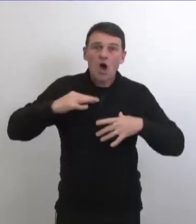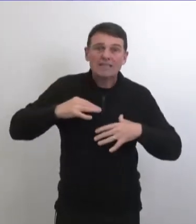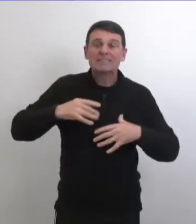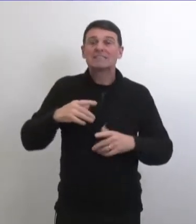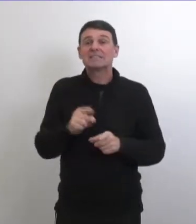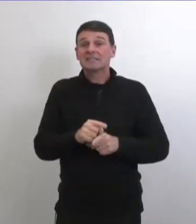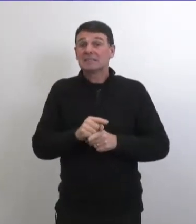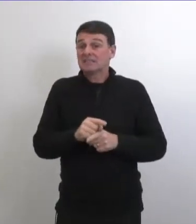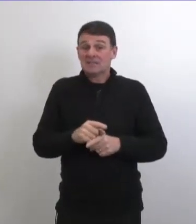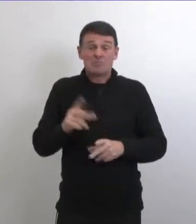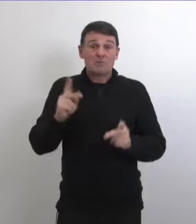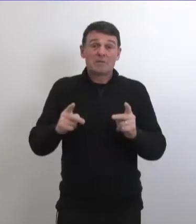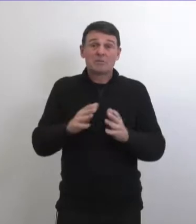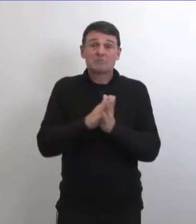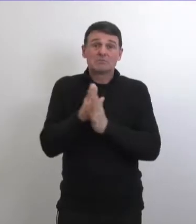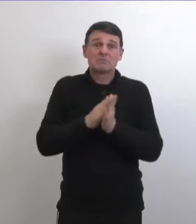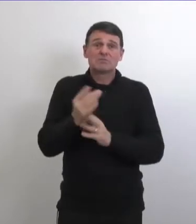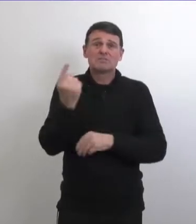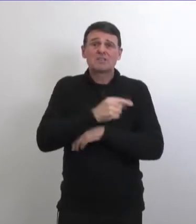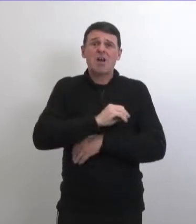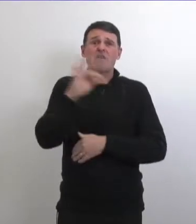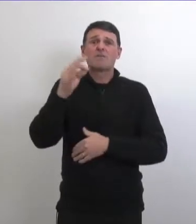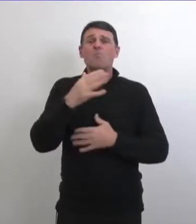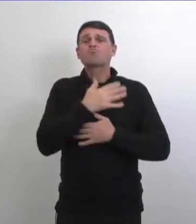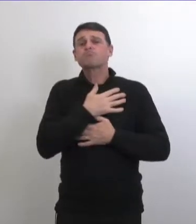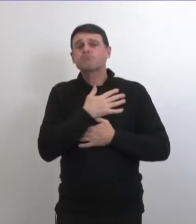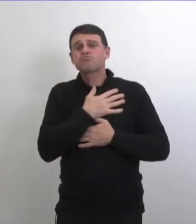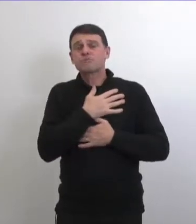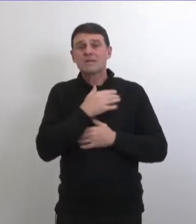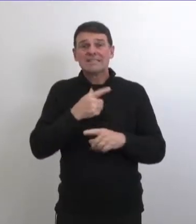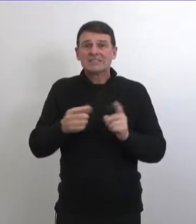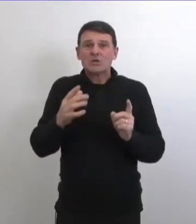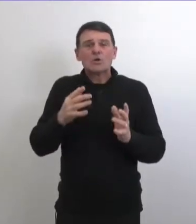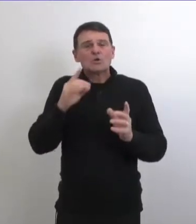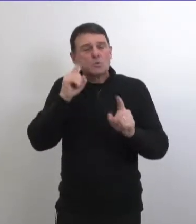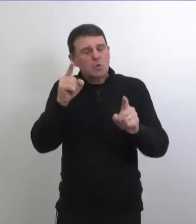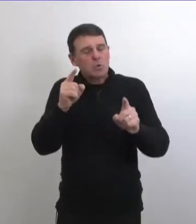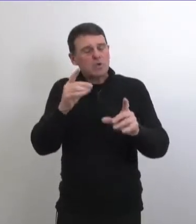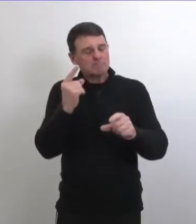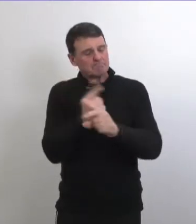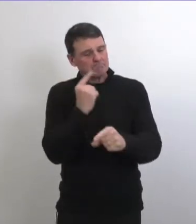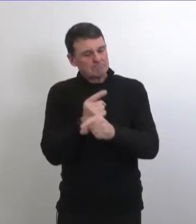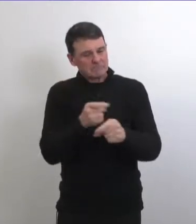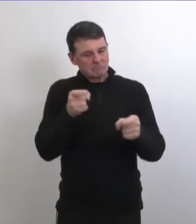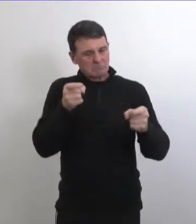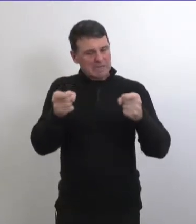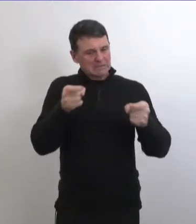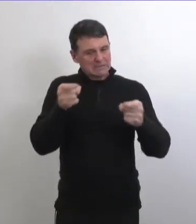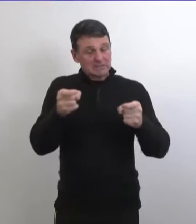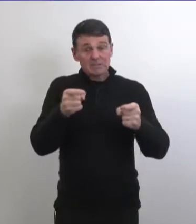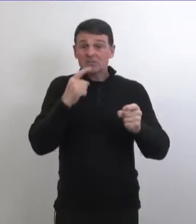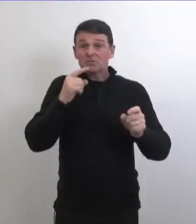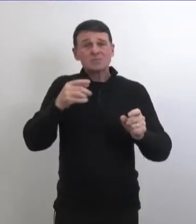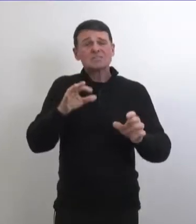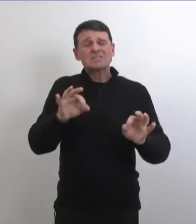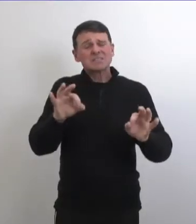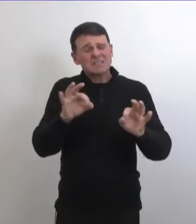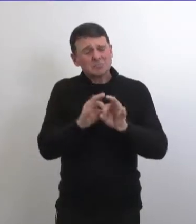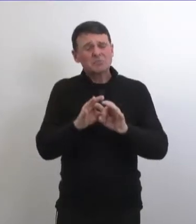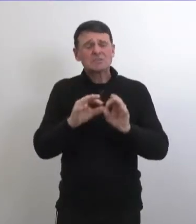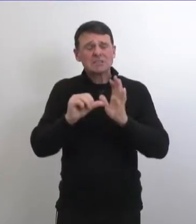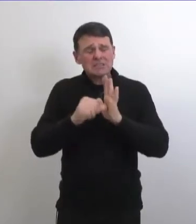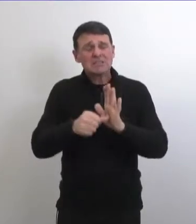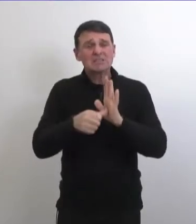dans la province pendant les fêtes on veut pouvoir gérer ça du mieux possible